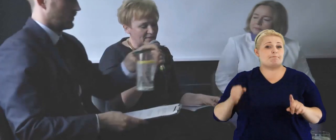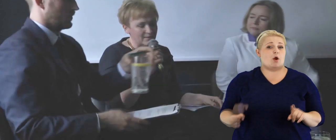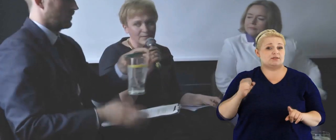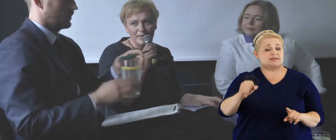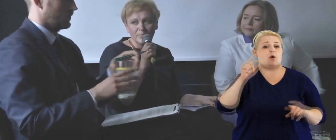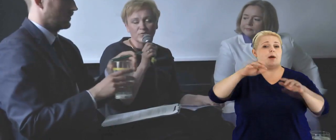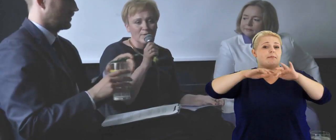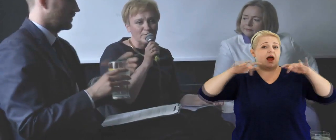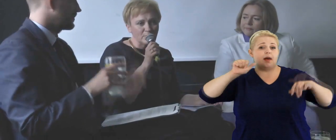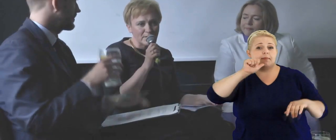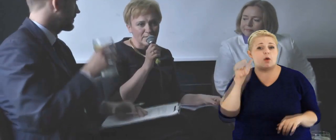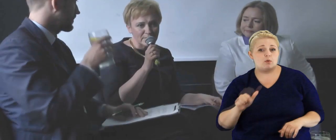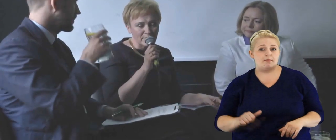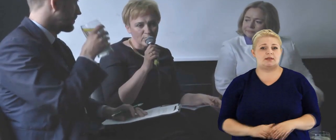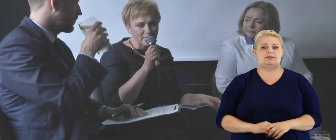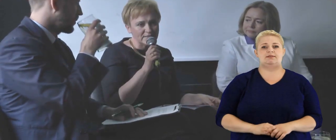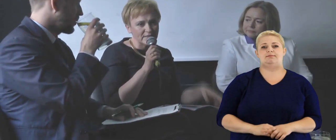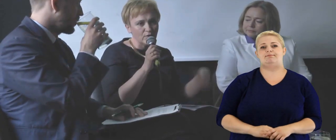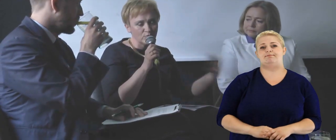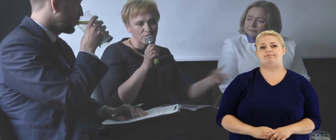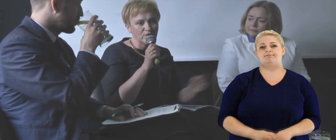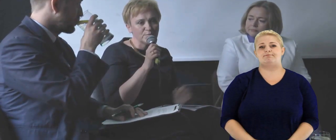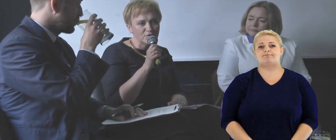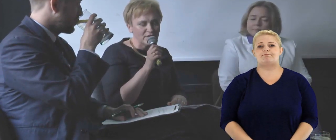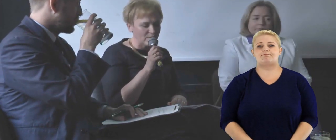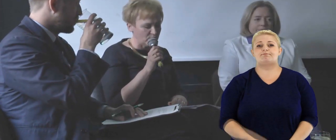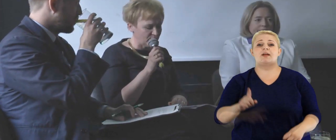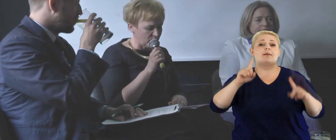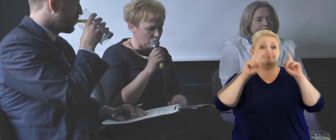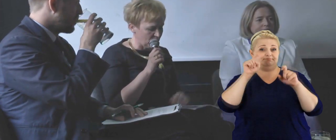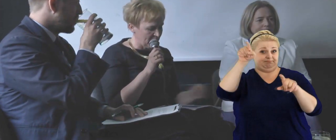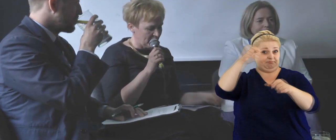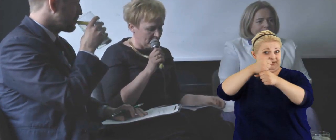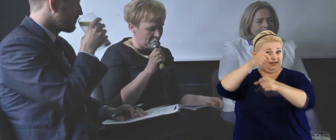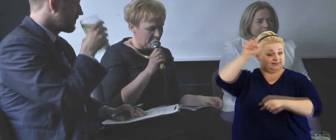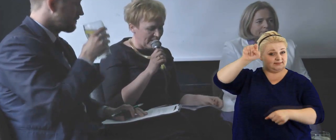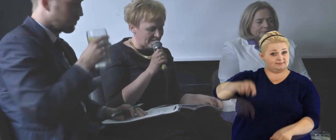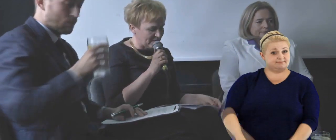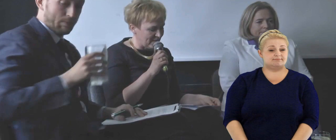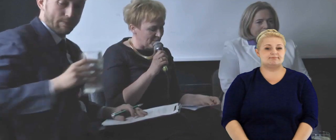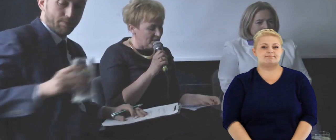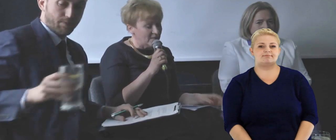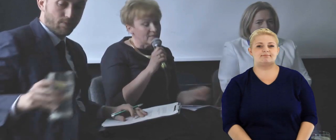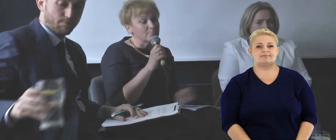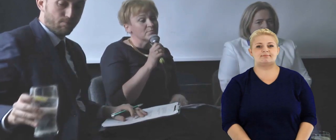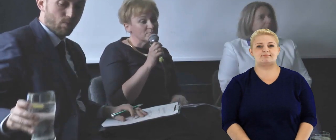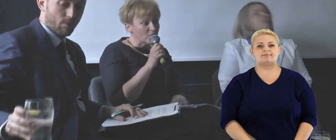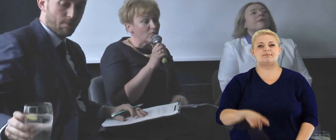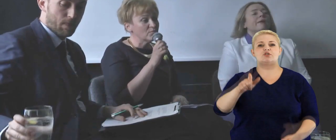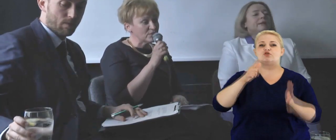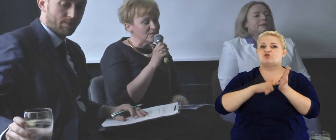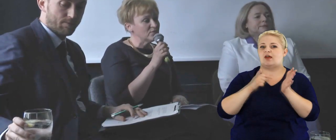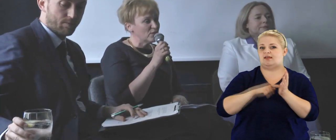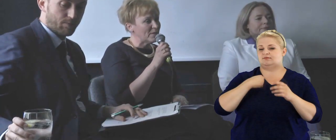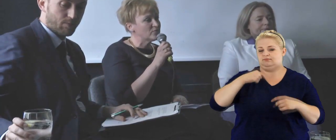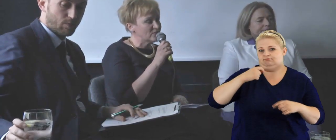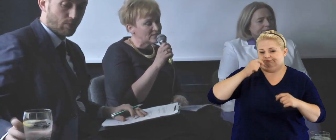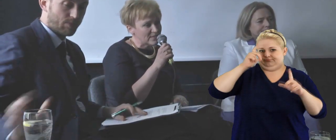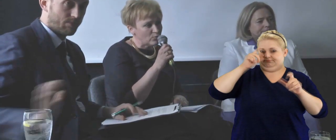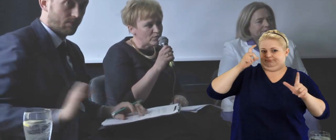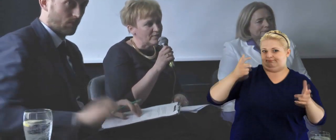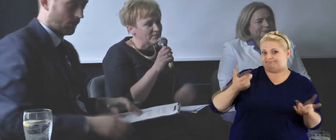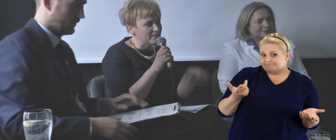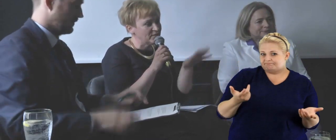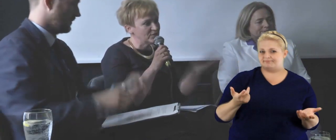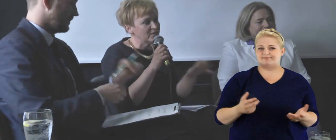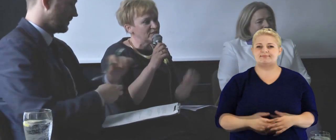zwłaszcza posłami do Parlamentu Europejskiego, którzy rozpoczynają swoją pracę tam, to często ich bardzo